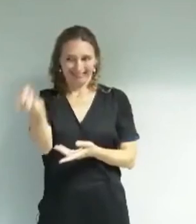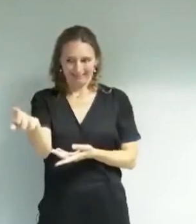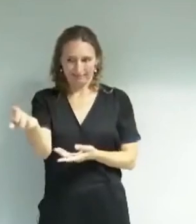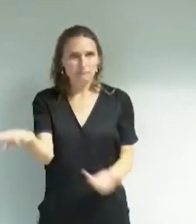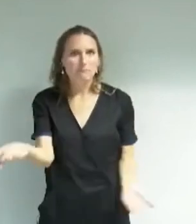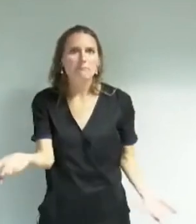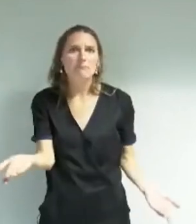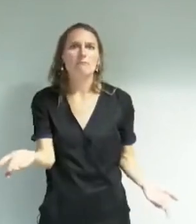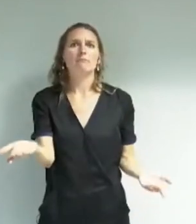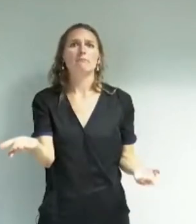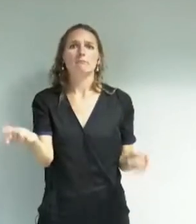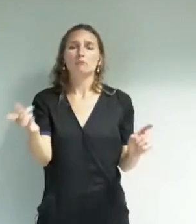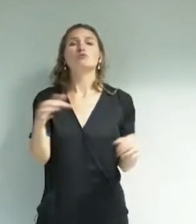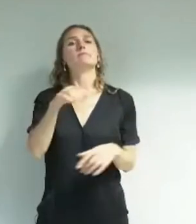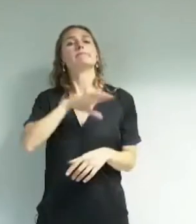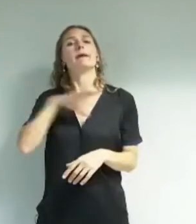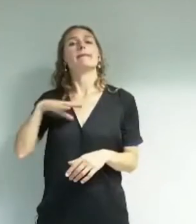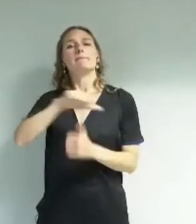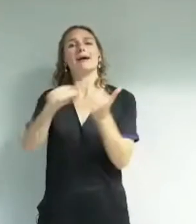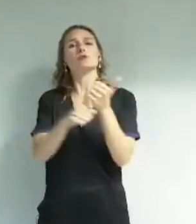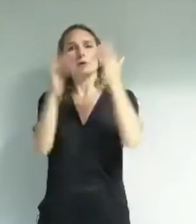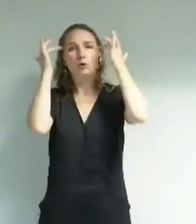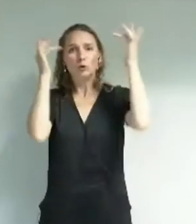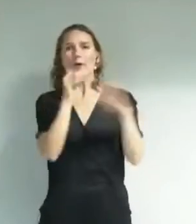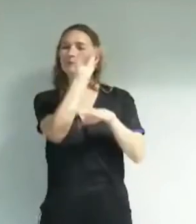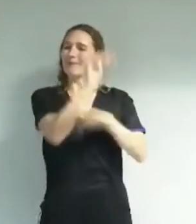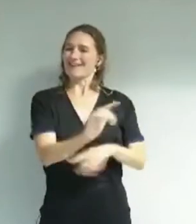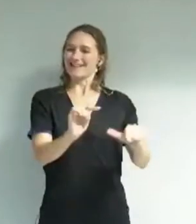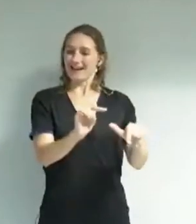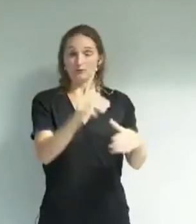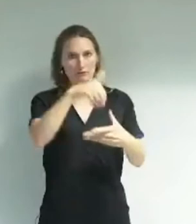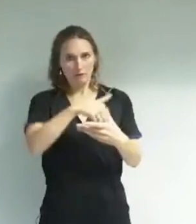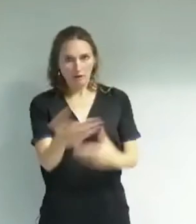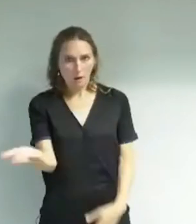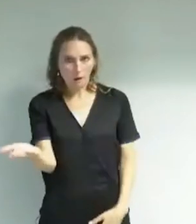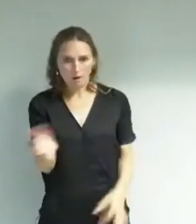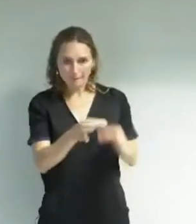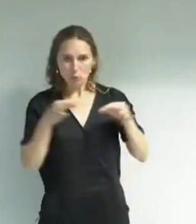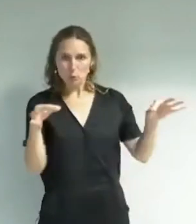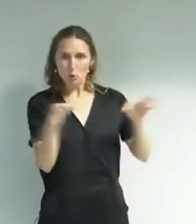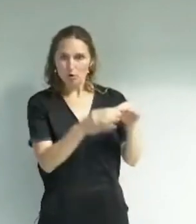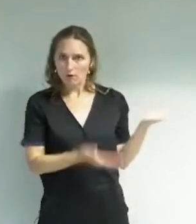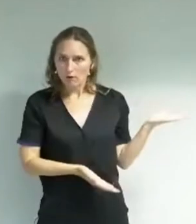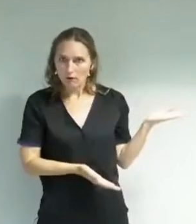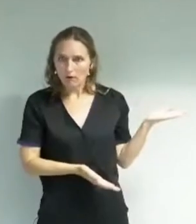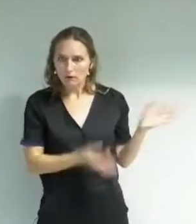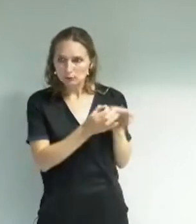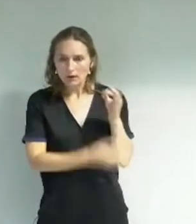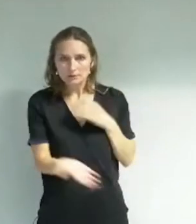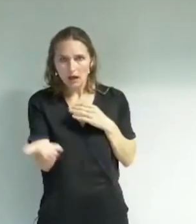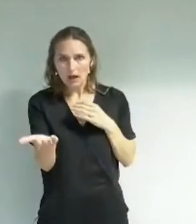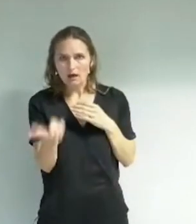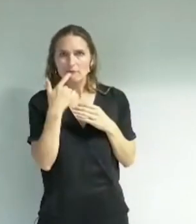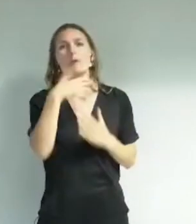sauvegardé par l'adjointe à la culture. Voilà l'intérieur, c'est-à-dire la cour. Voilà ce qu'il en est. Votre